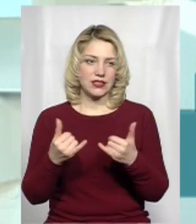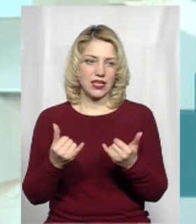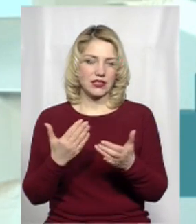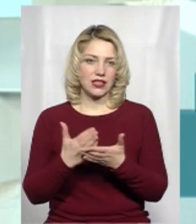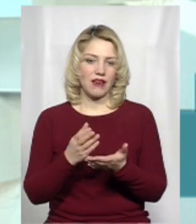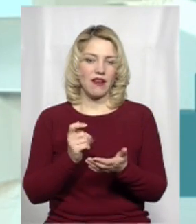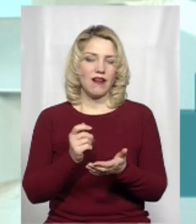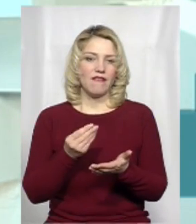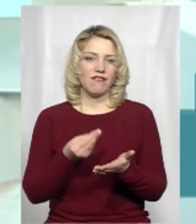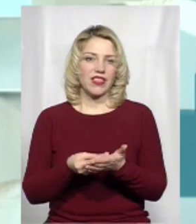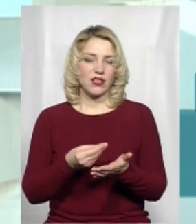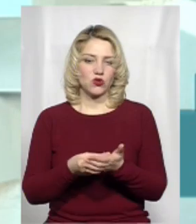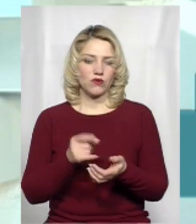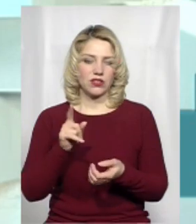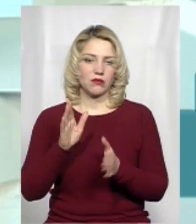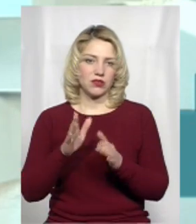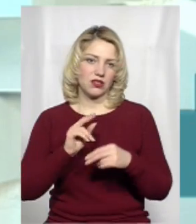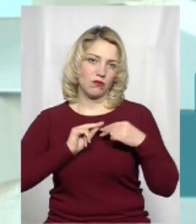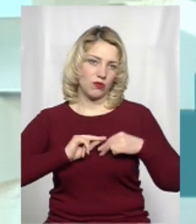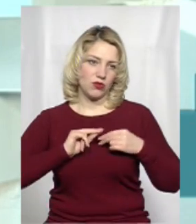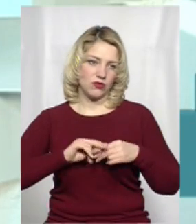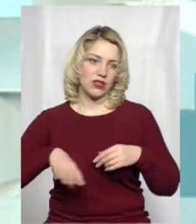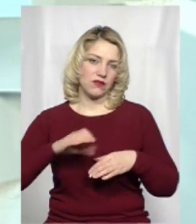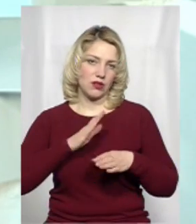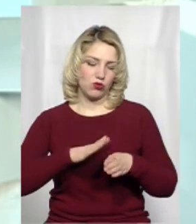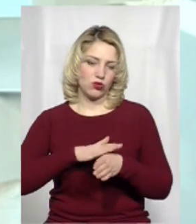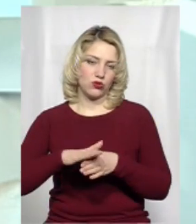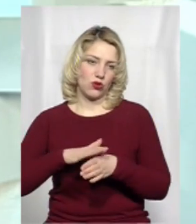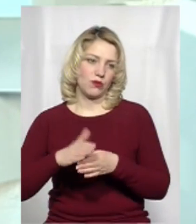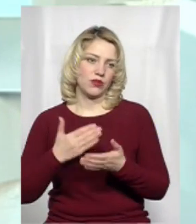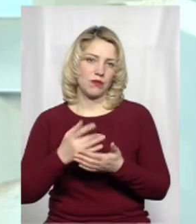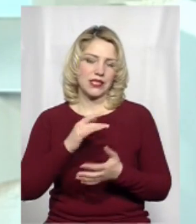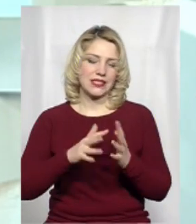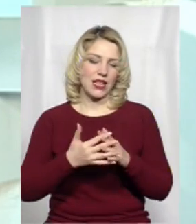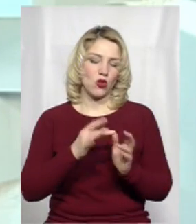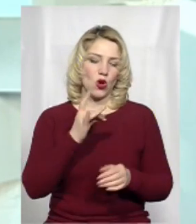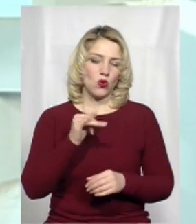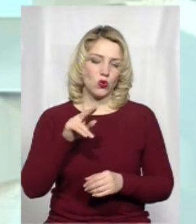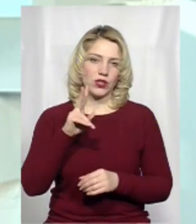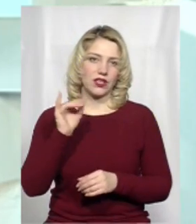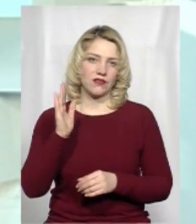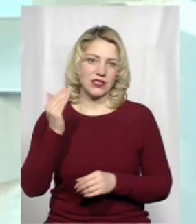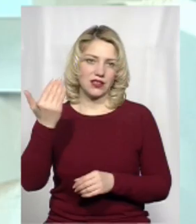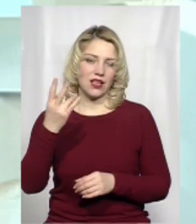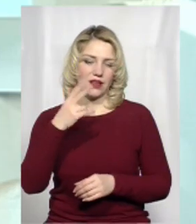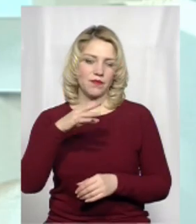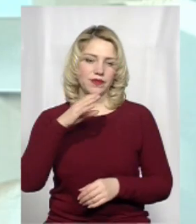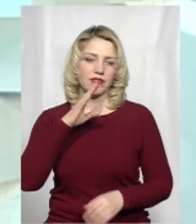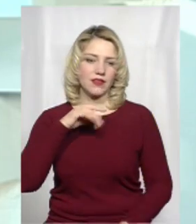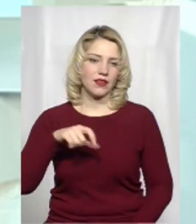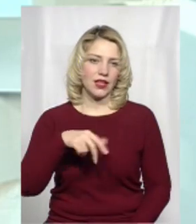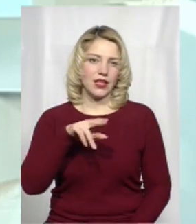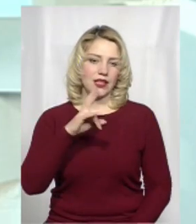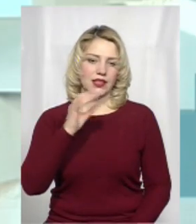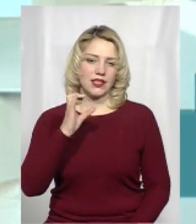є фінансування, і там тільки попрацювати, і все буде зроблено. Наприклад, село Рудківці, на Дністрі, там є колосальне городище